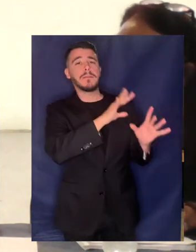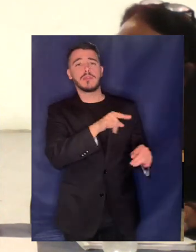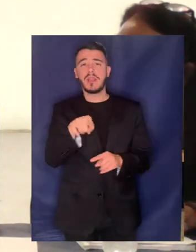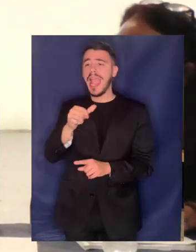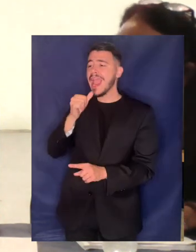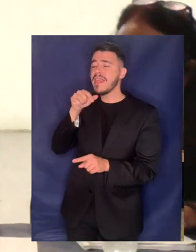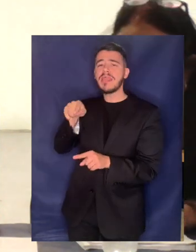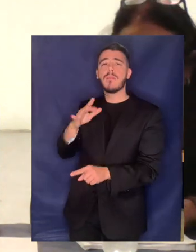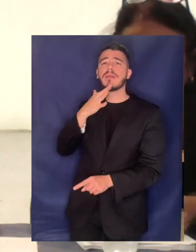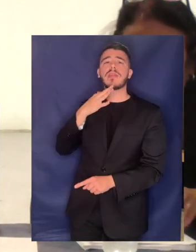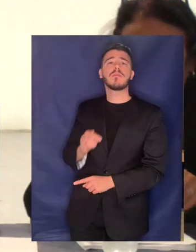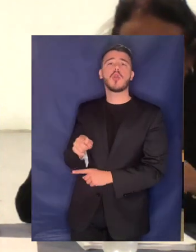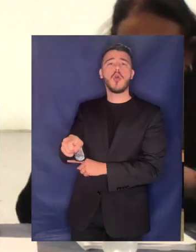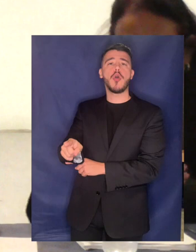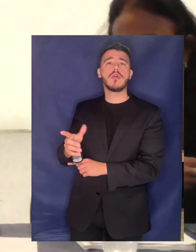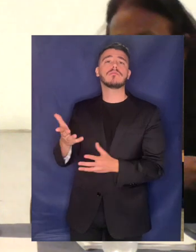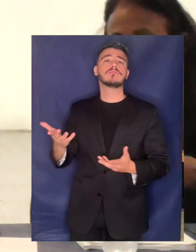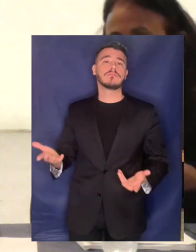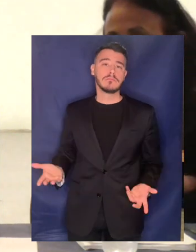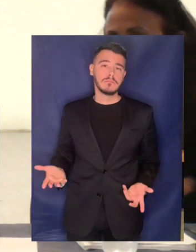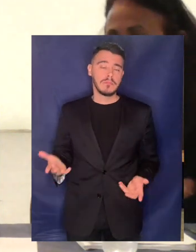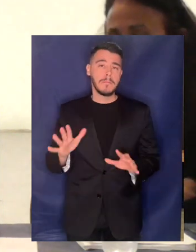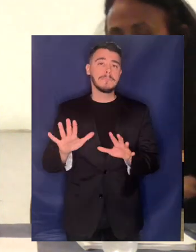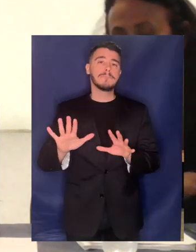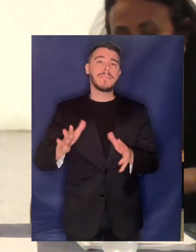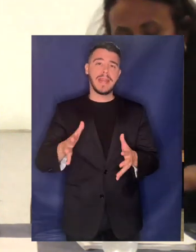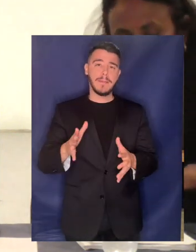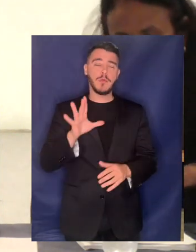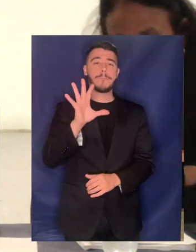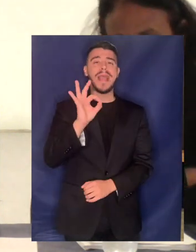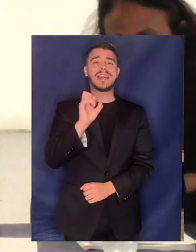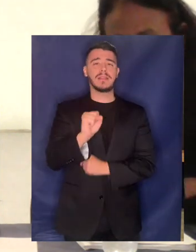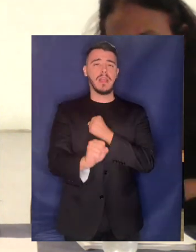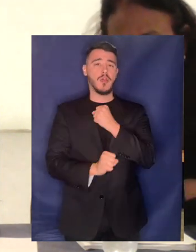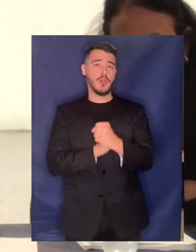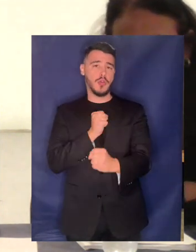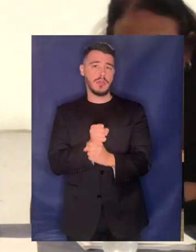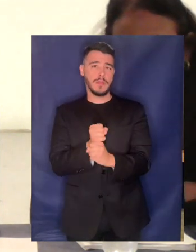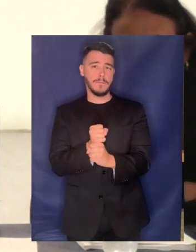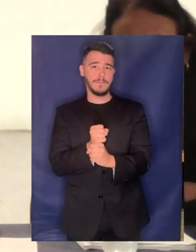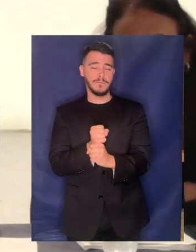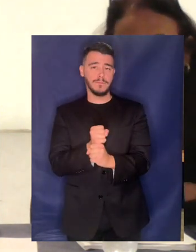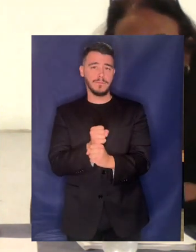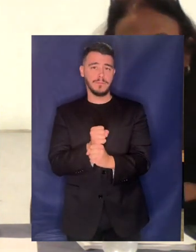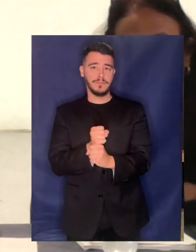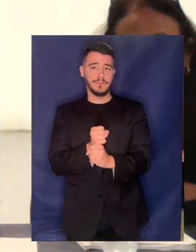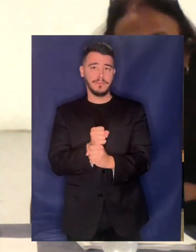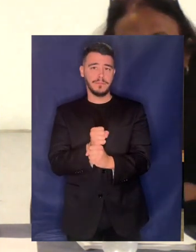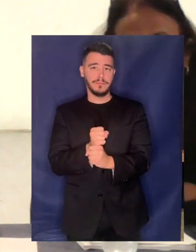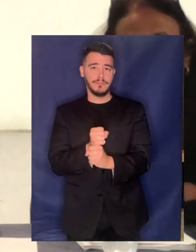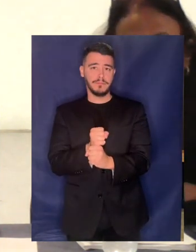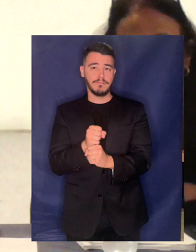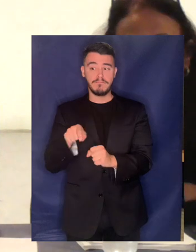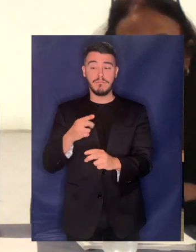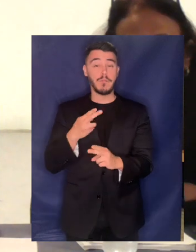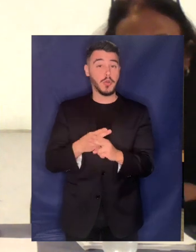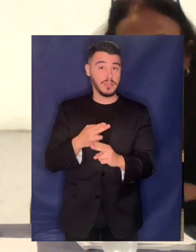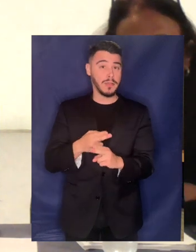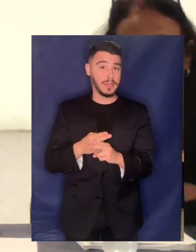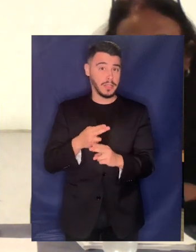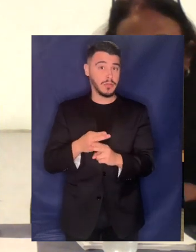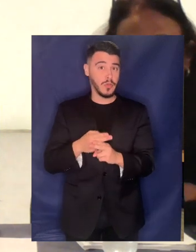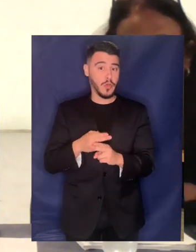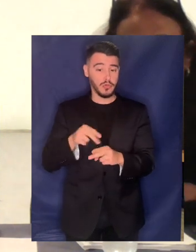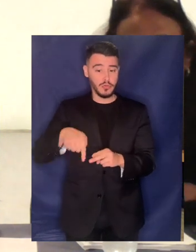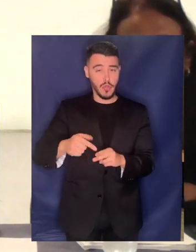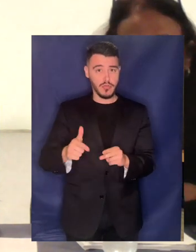σχεδόν μισό αιώνα και είναι χρονικά ένα διάστημα που κρίσιμο αρκετά για να δούμε